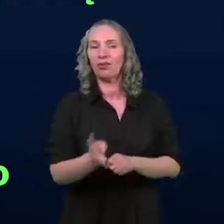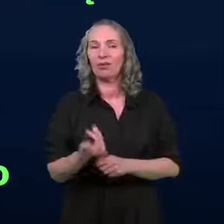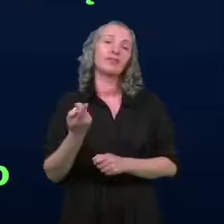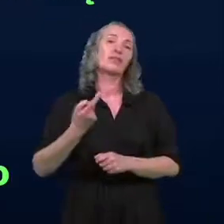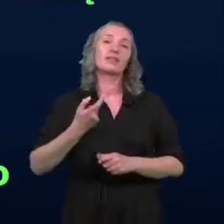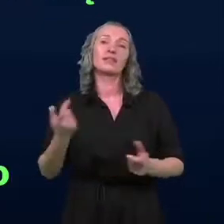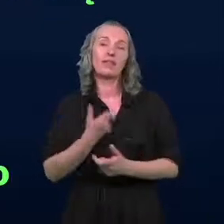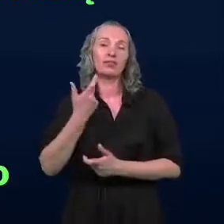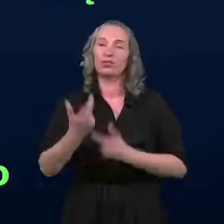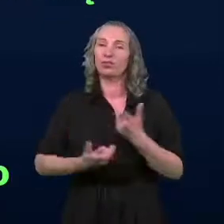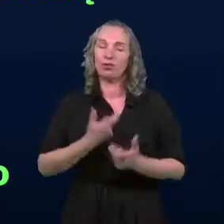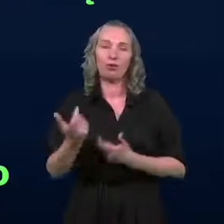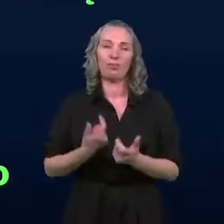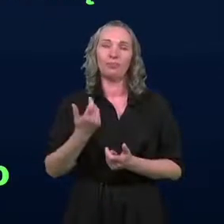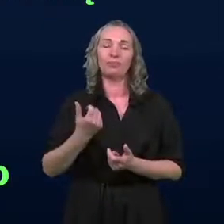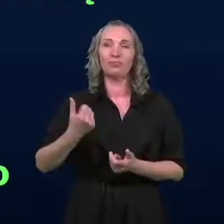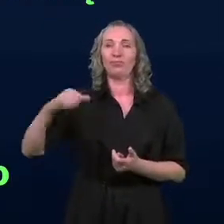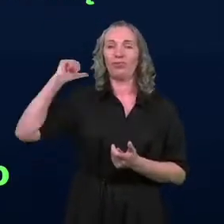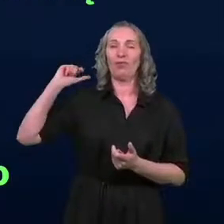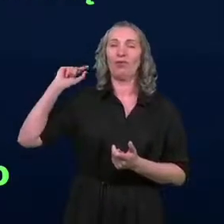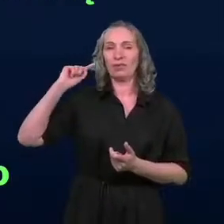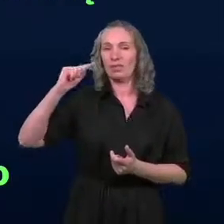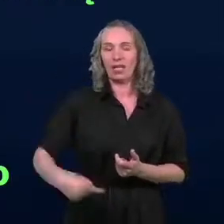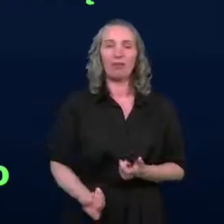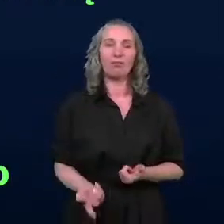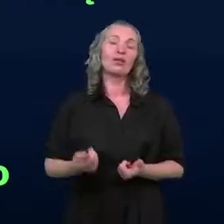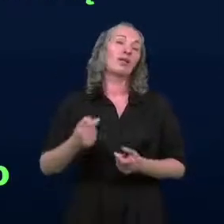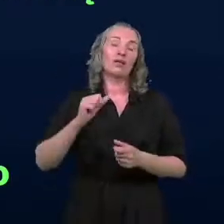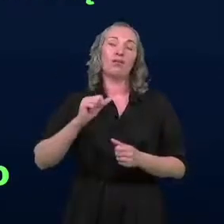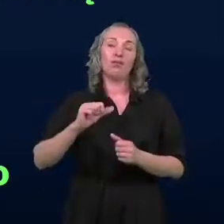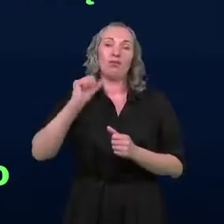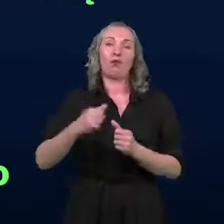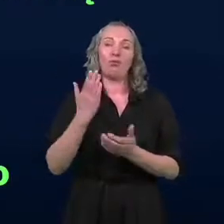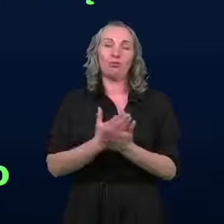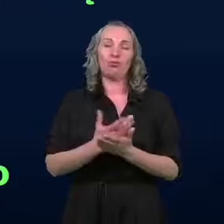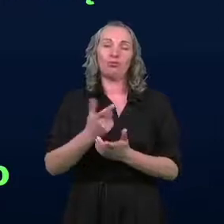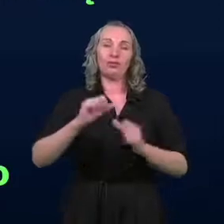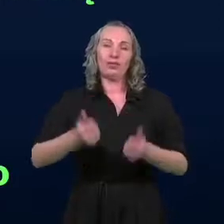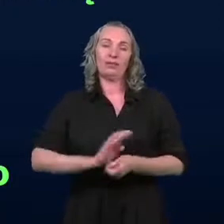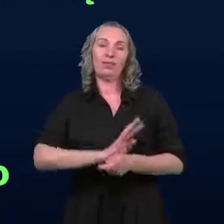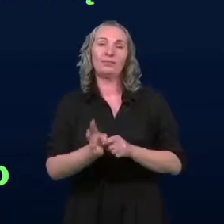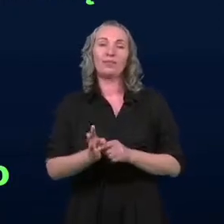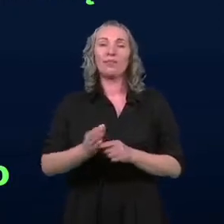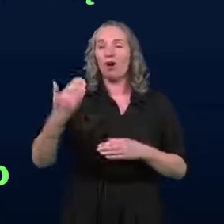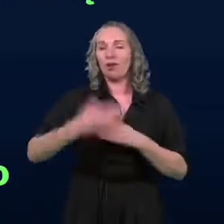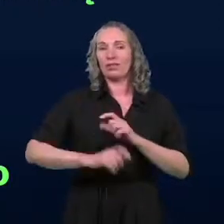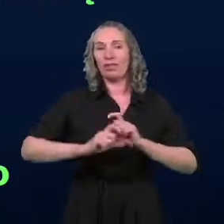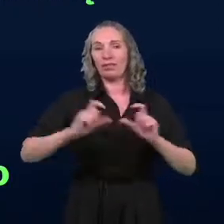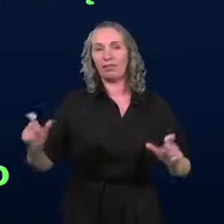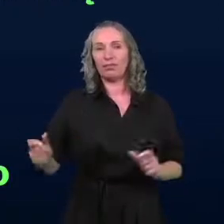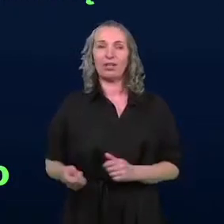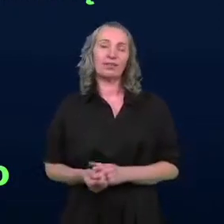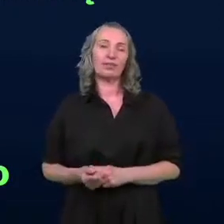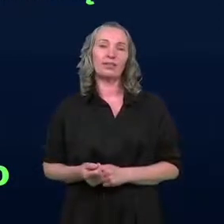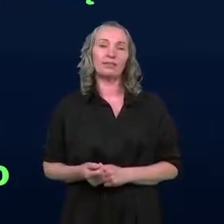robimy to niemalże od roku, bo przecież już rok jesteśmy w tym stanie. A ostatni czas, no to przede wszystkim,